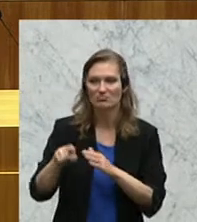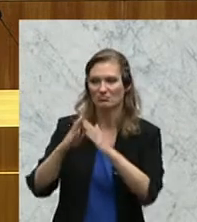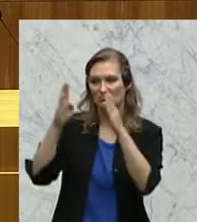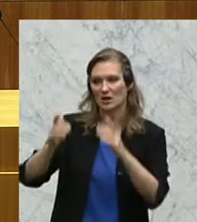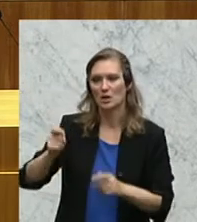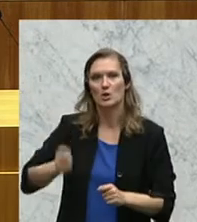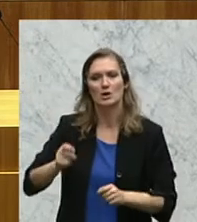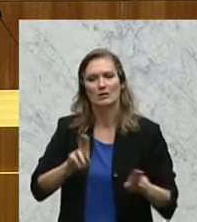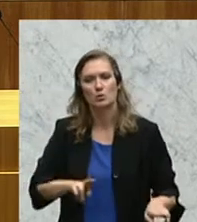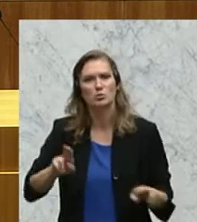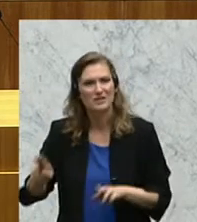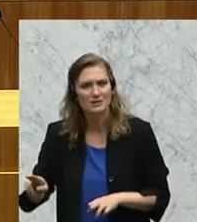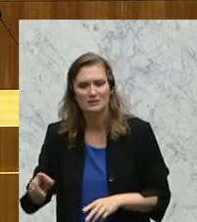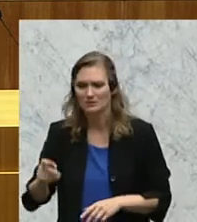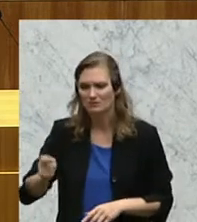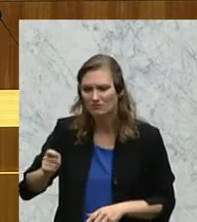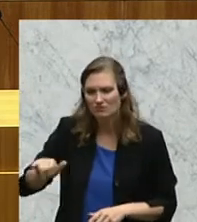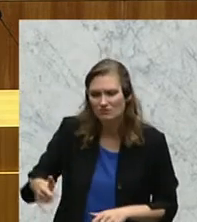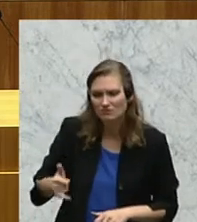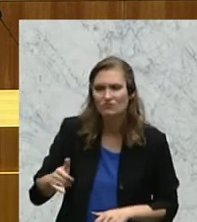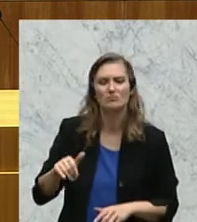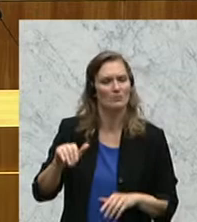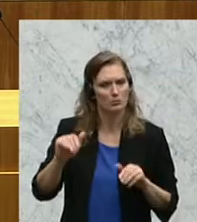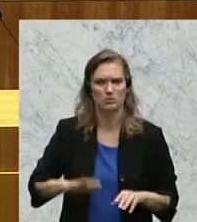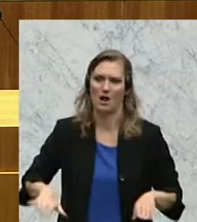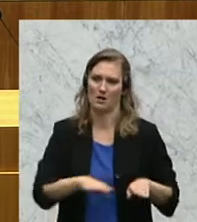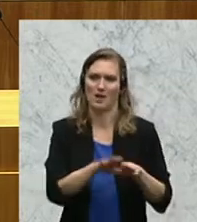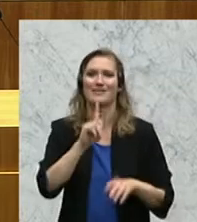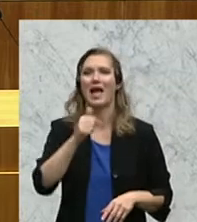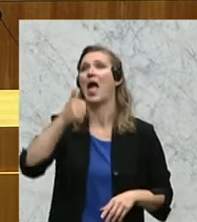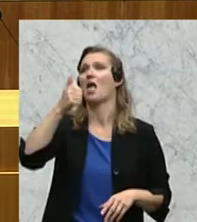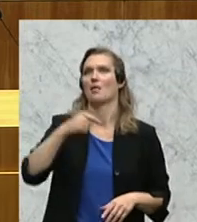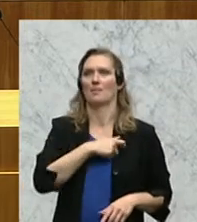rechtfertigen haben und nicht eine politische Partei allein.